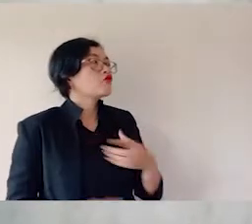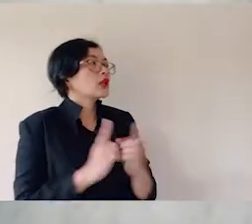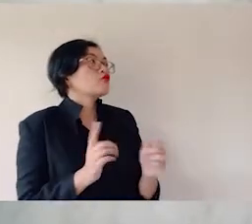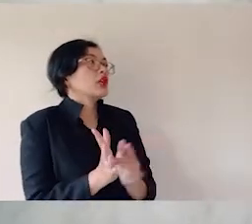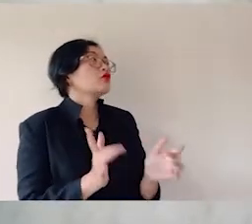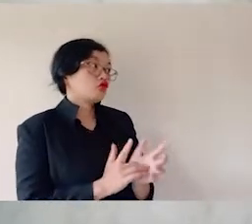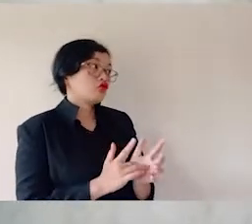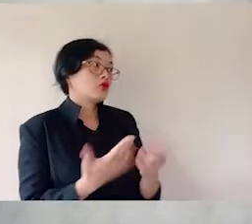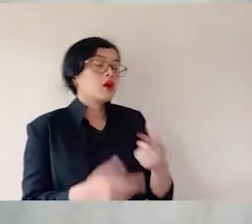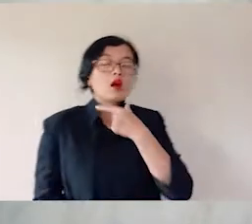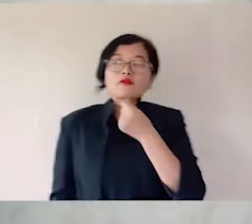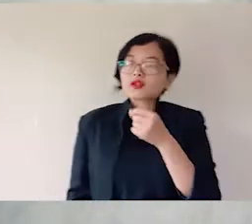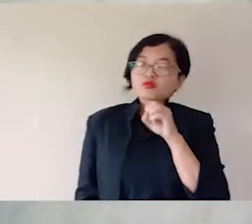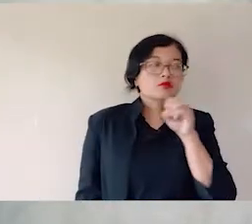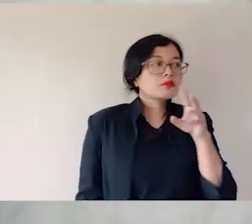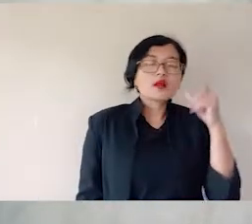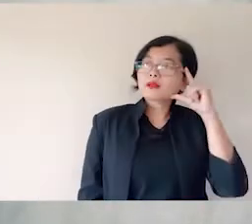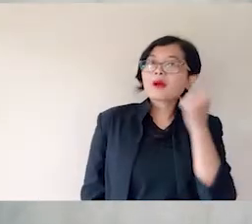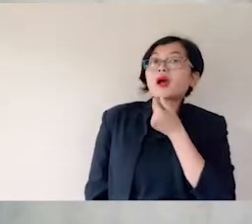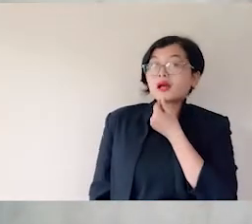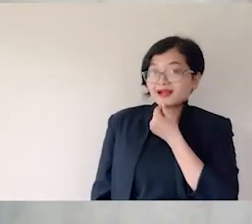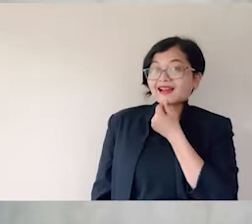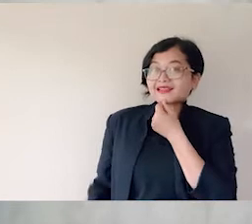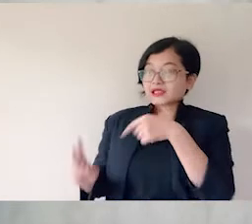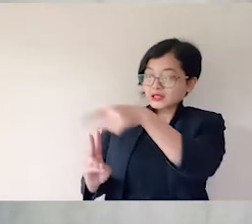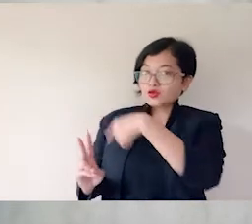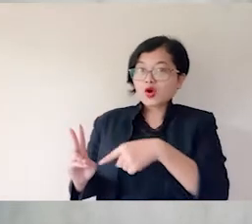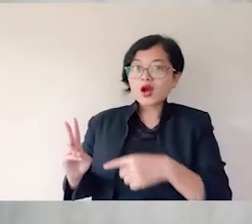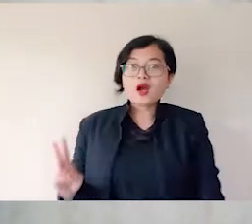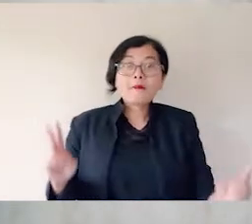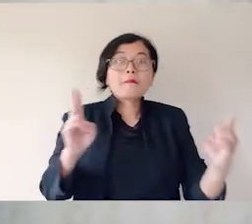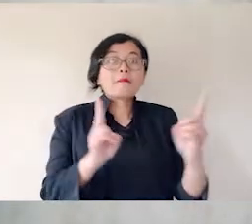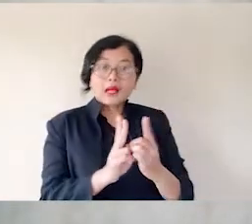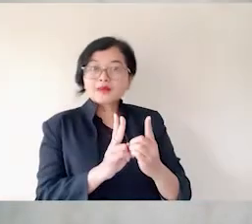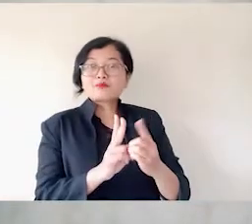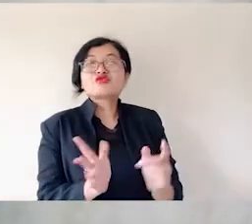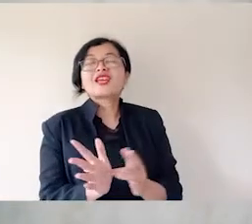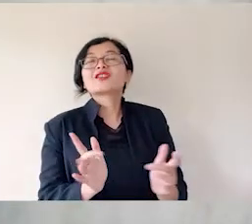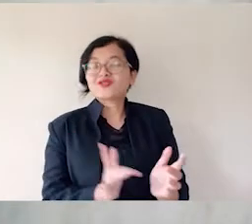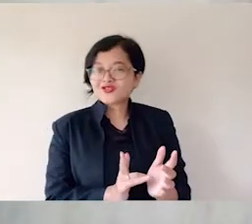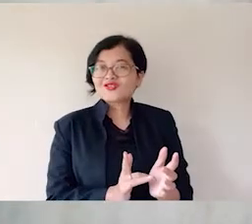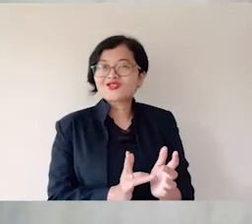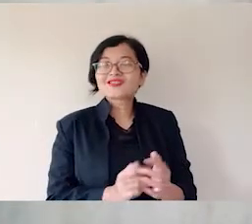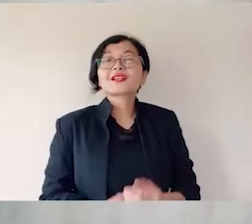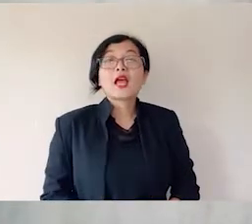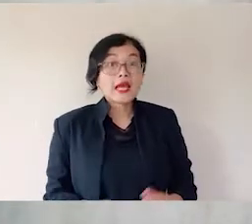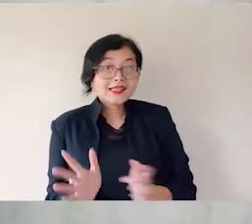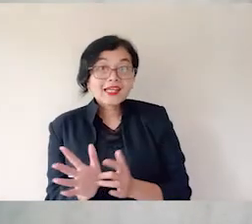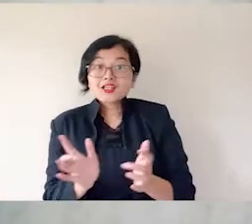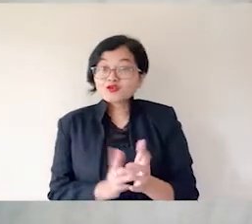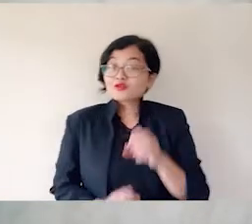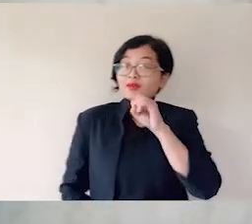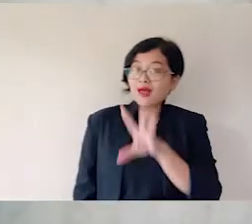ingin bertemu dengan Yesus. Filipus pergi memberitahukannya kepada Andreas. Andreas dan